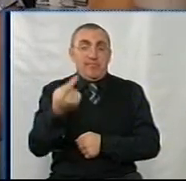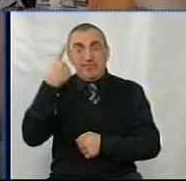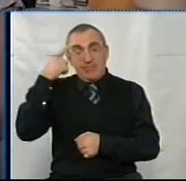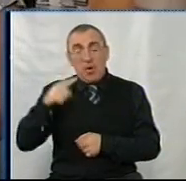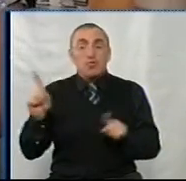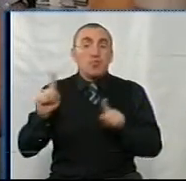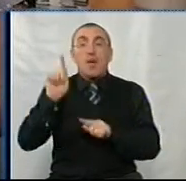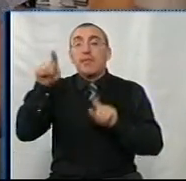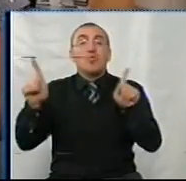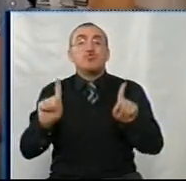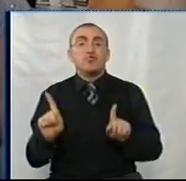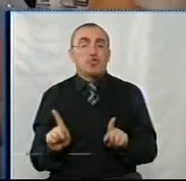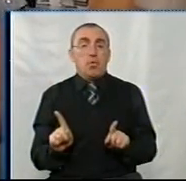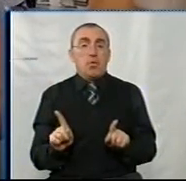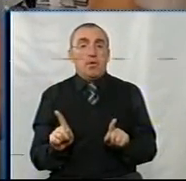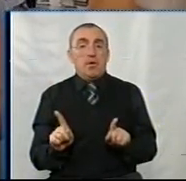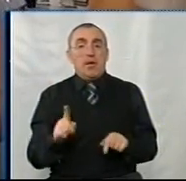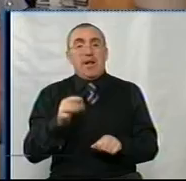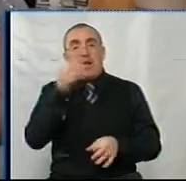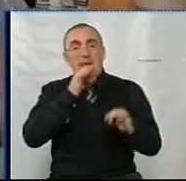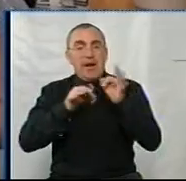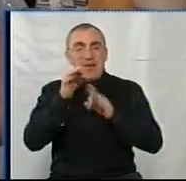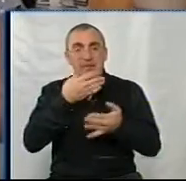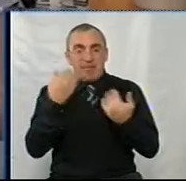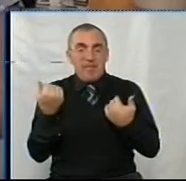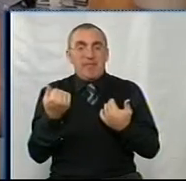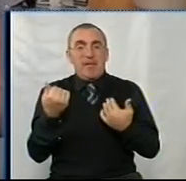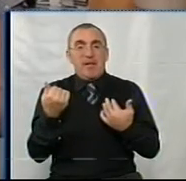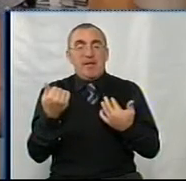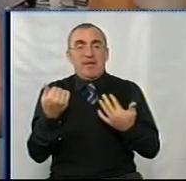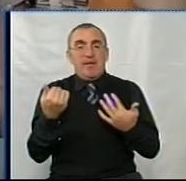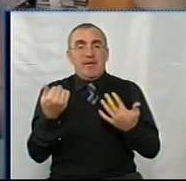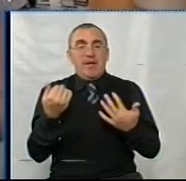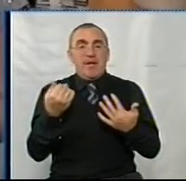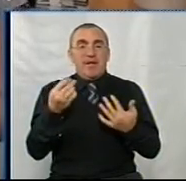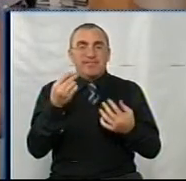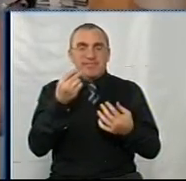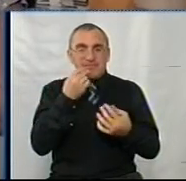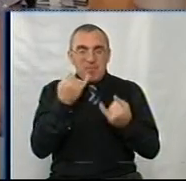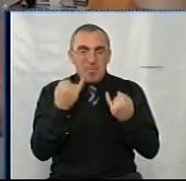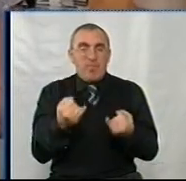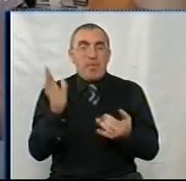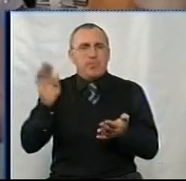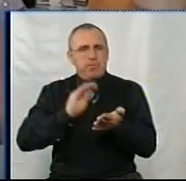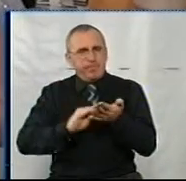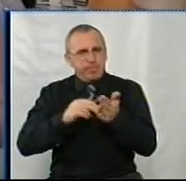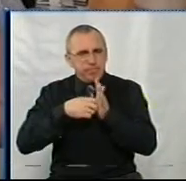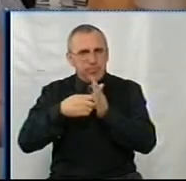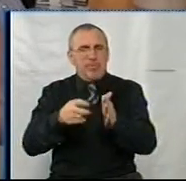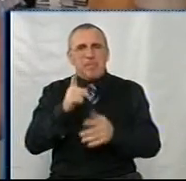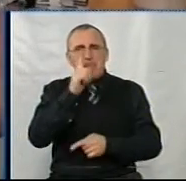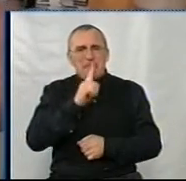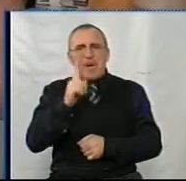десь ліків немає, харчування якесь погане, вони будуть писати. Воно буде